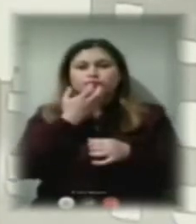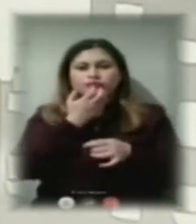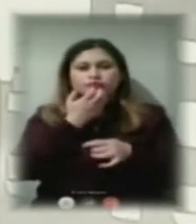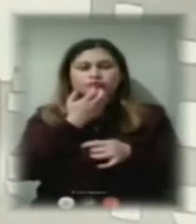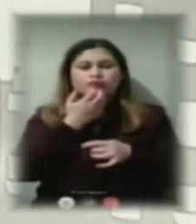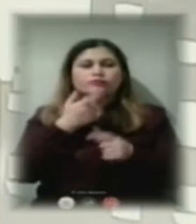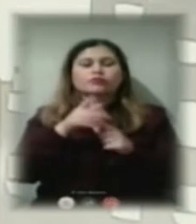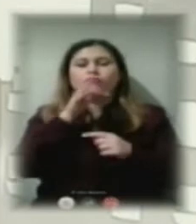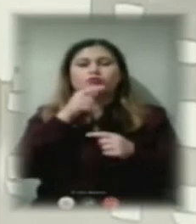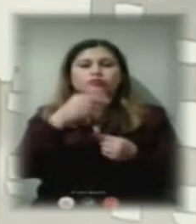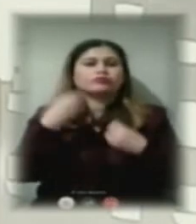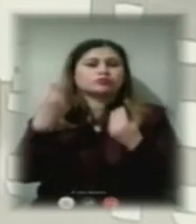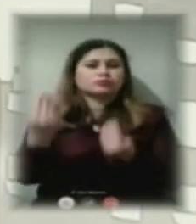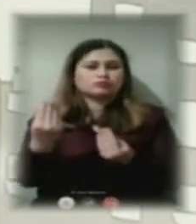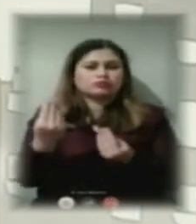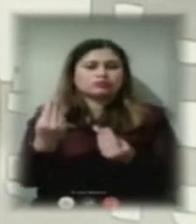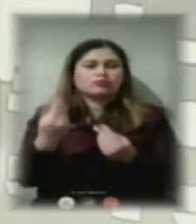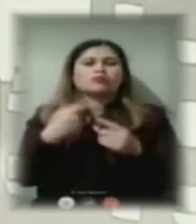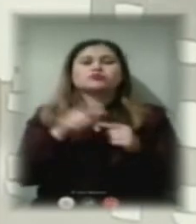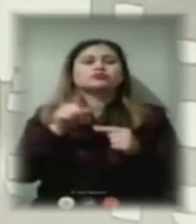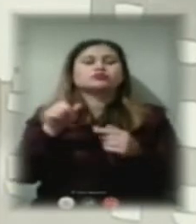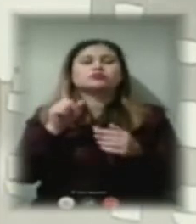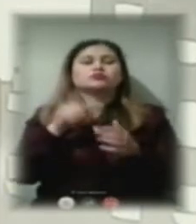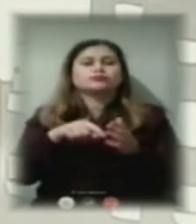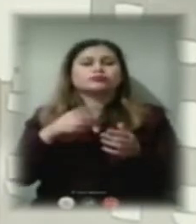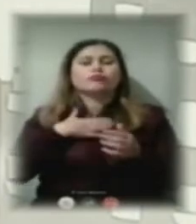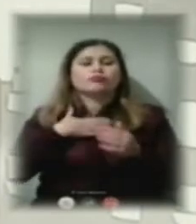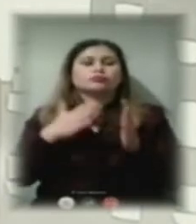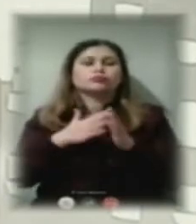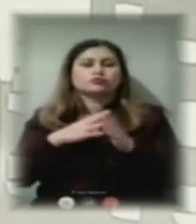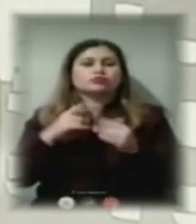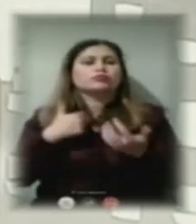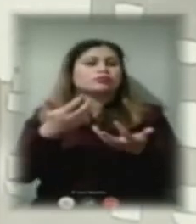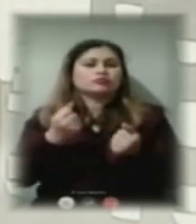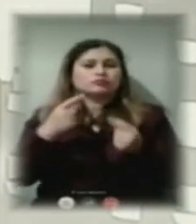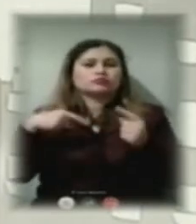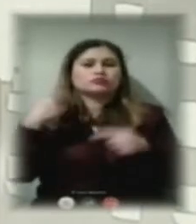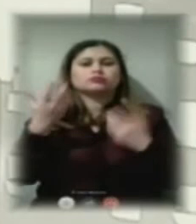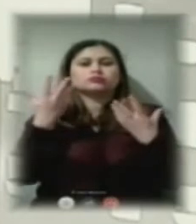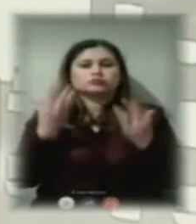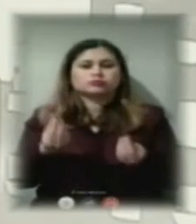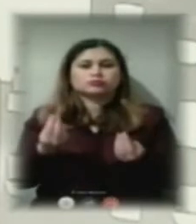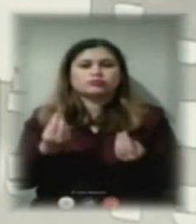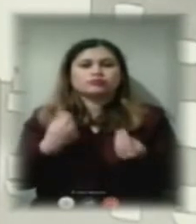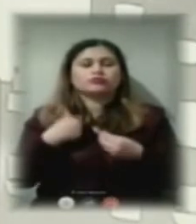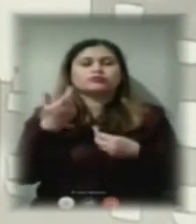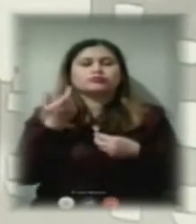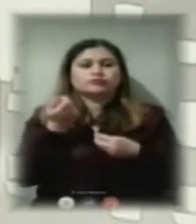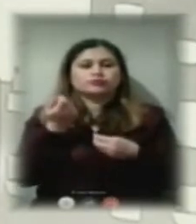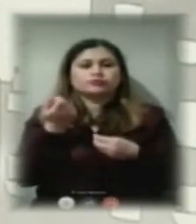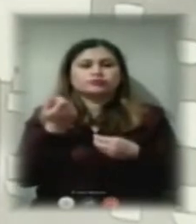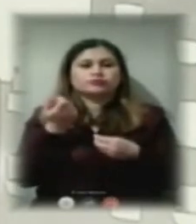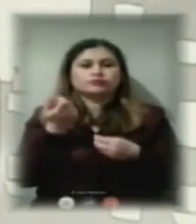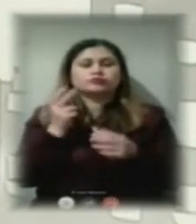подали. Що стосується моїх будинків, ми його прийняли на наступний день. Я трошки, ну як, я